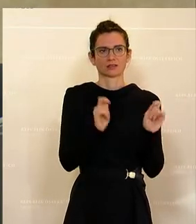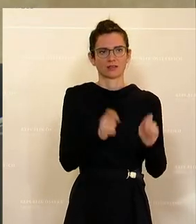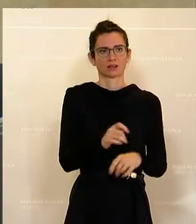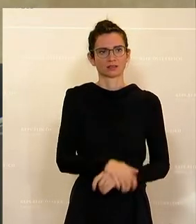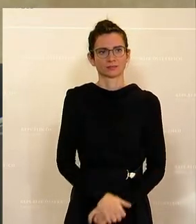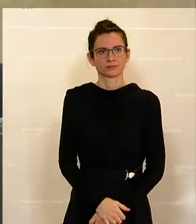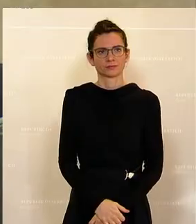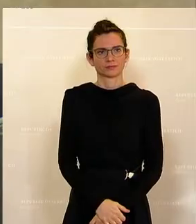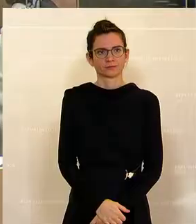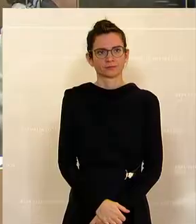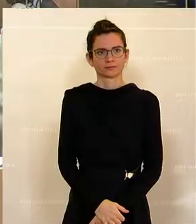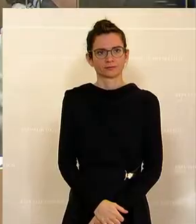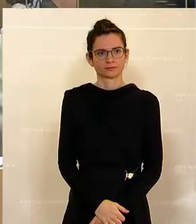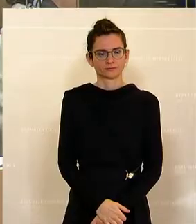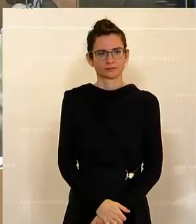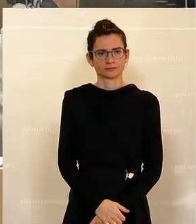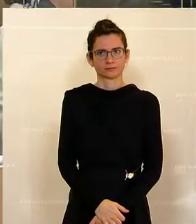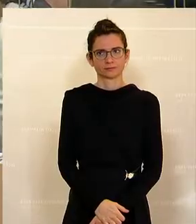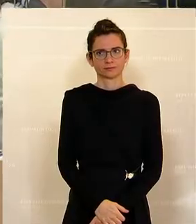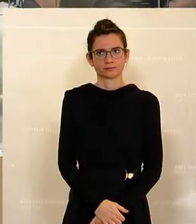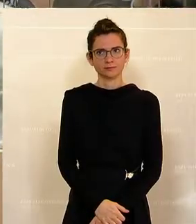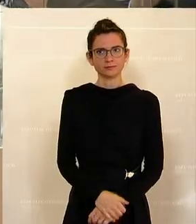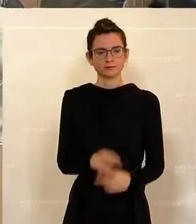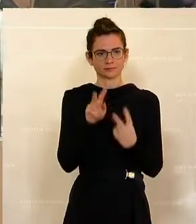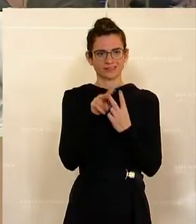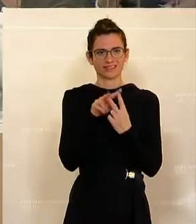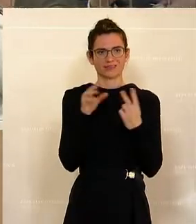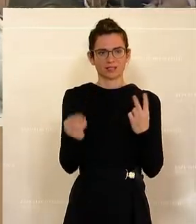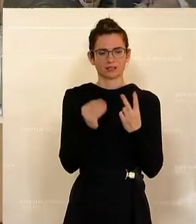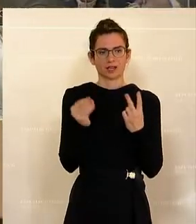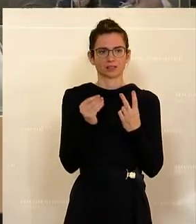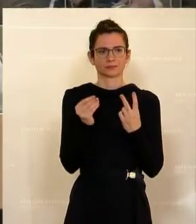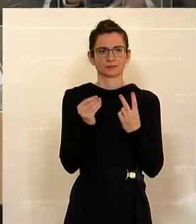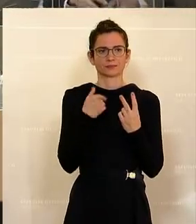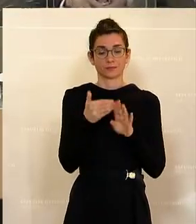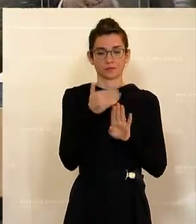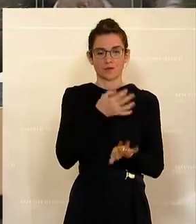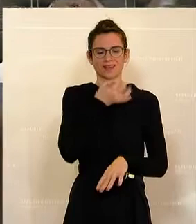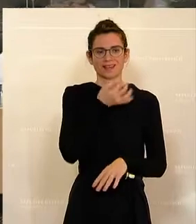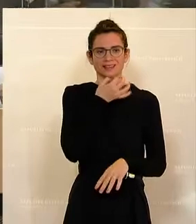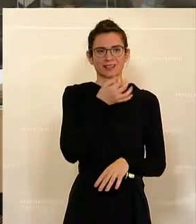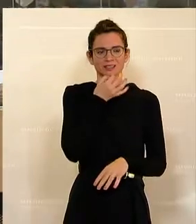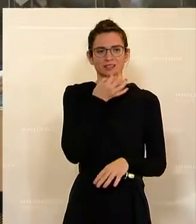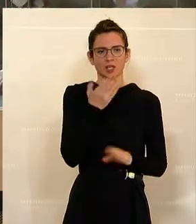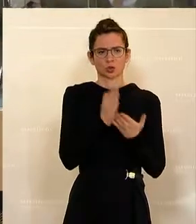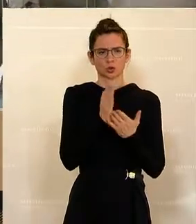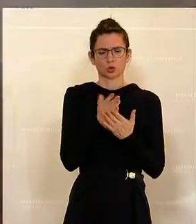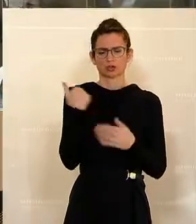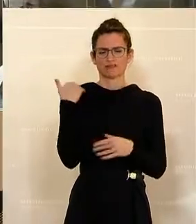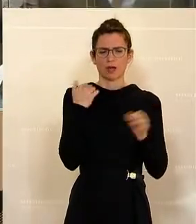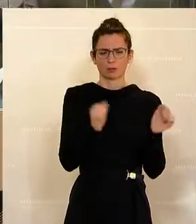Zwei Sätze zu meinen Vorrednerinnen. Und wir hatten ja auch schon die Möglichkeit,